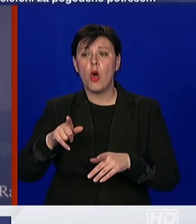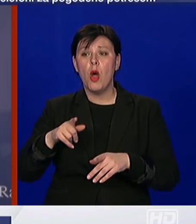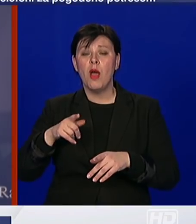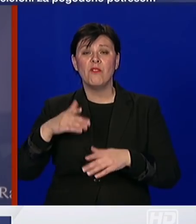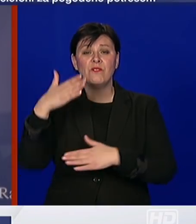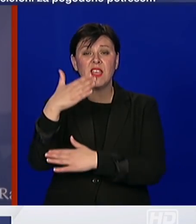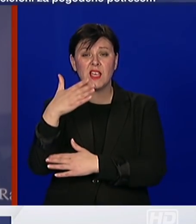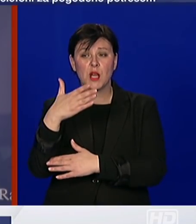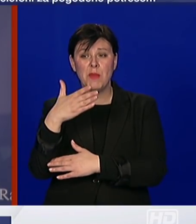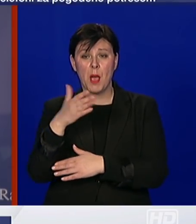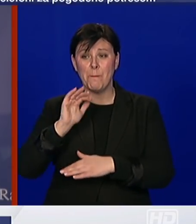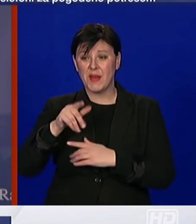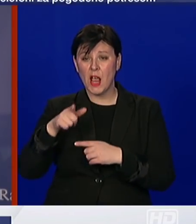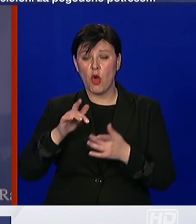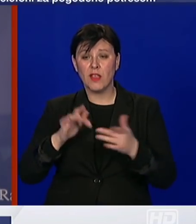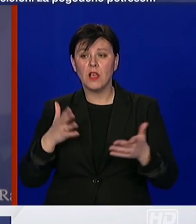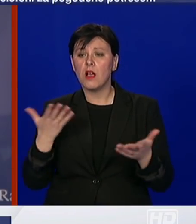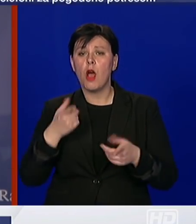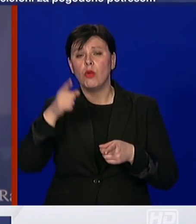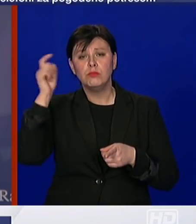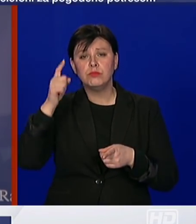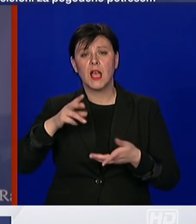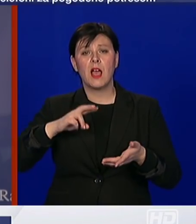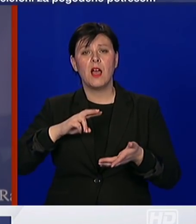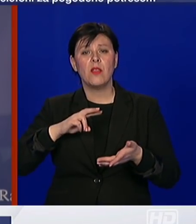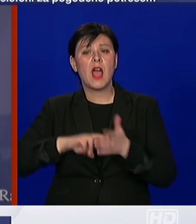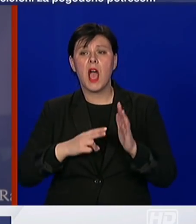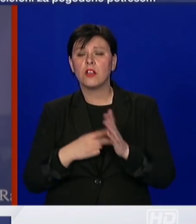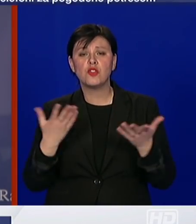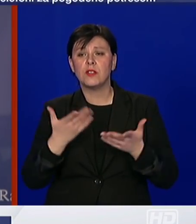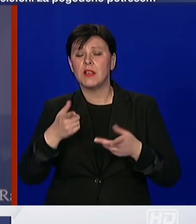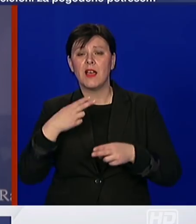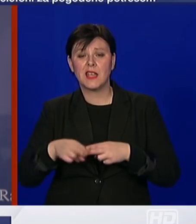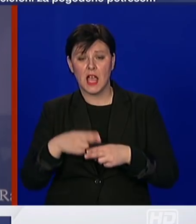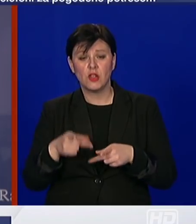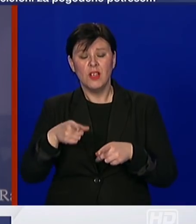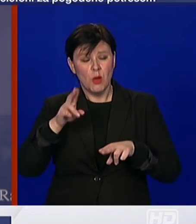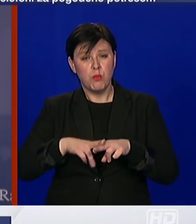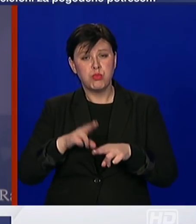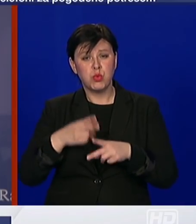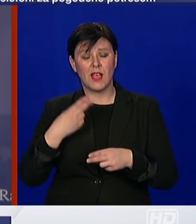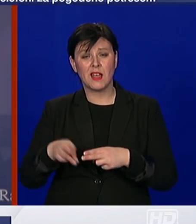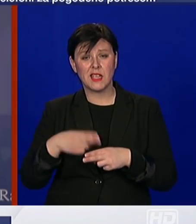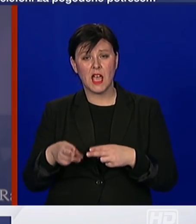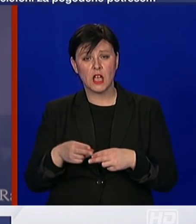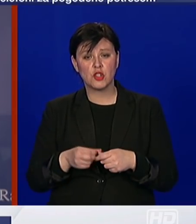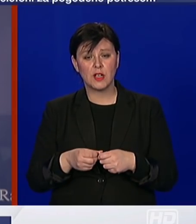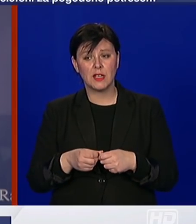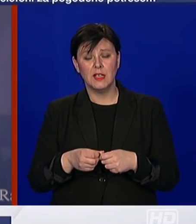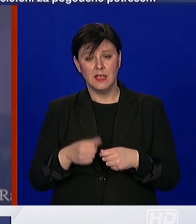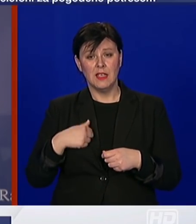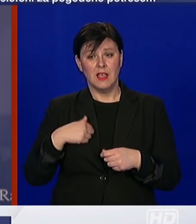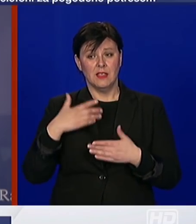na koji način se možda to planira riješiti? Pa, to će se riješiti. Ja sam dao podatak da je preko firmi,